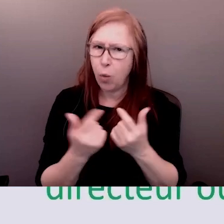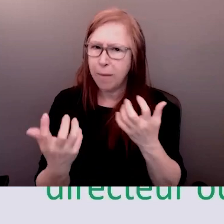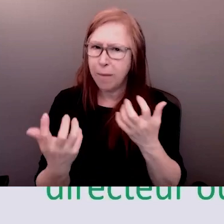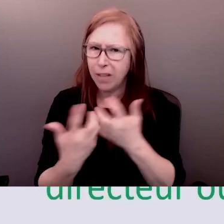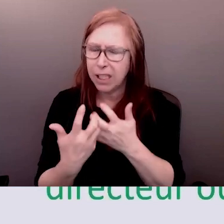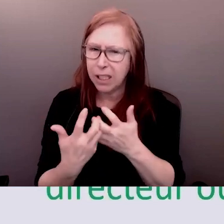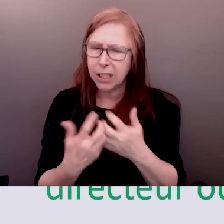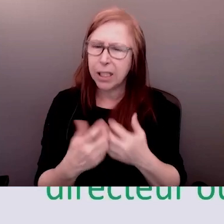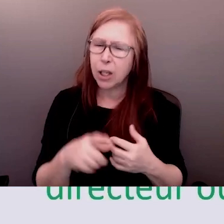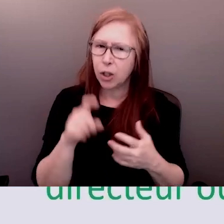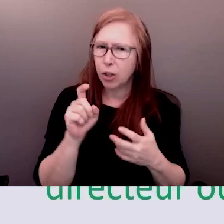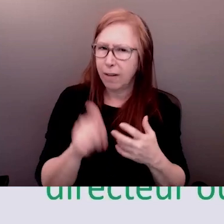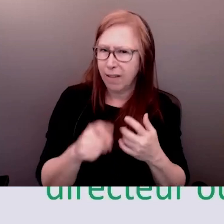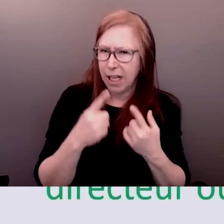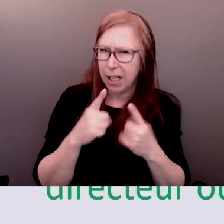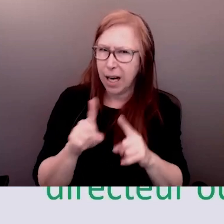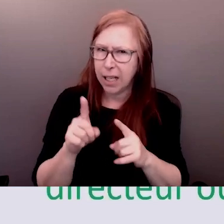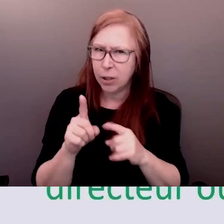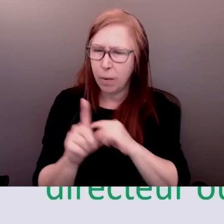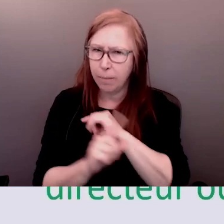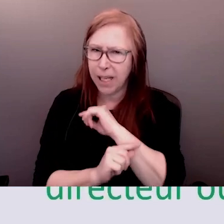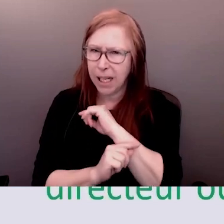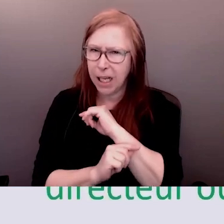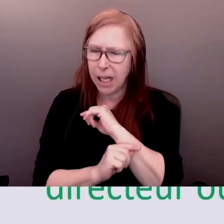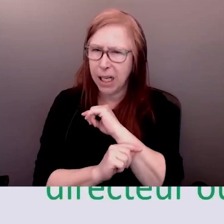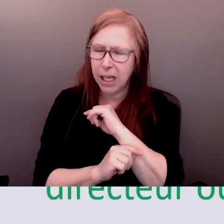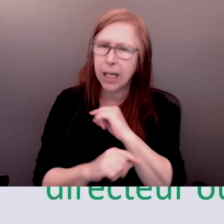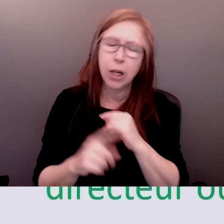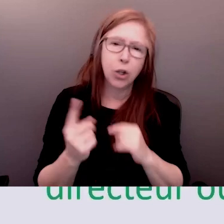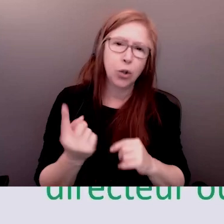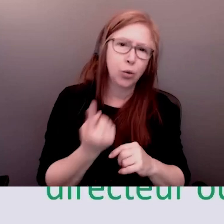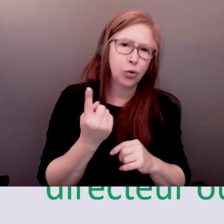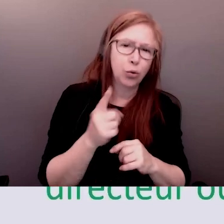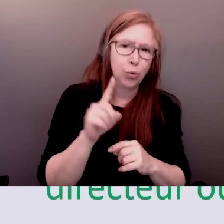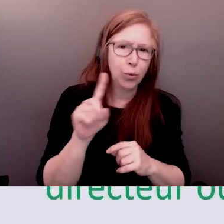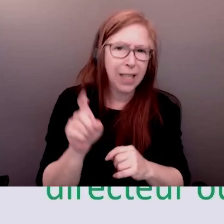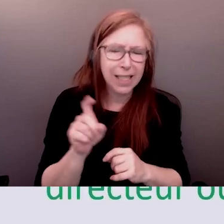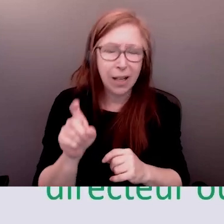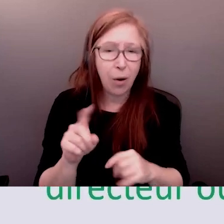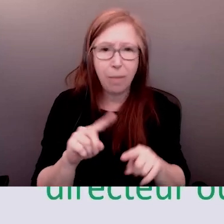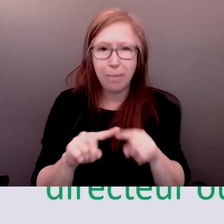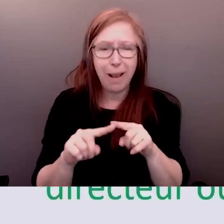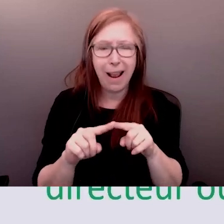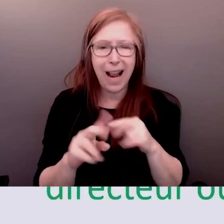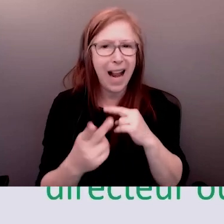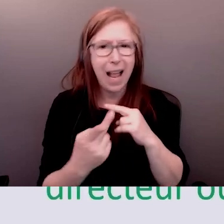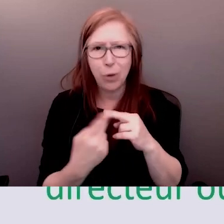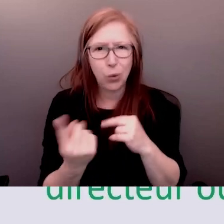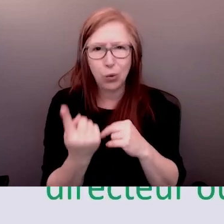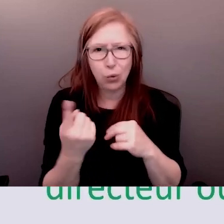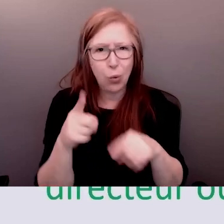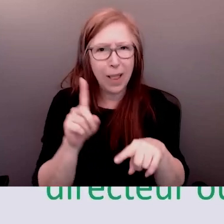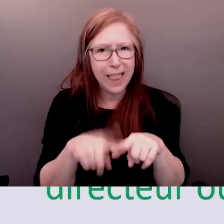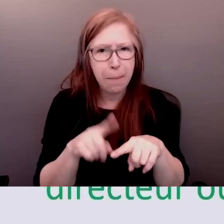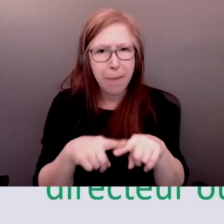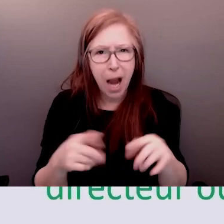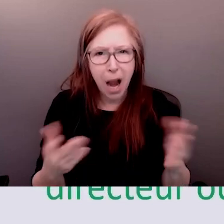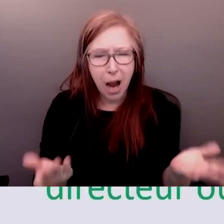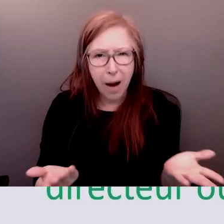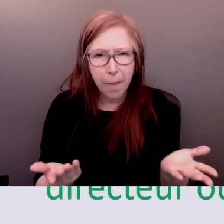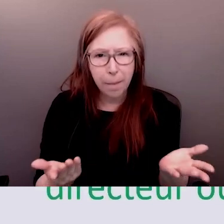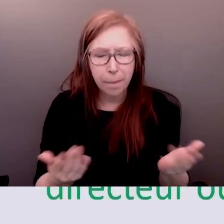compte le DI mais ils veulent savoir comment faire avancer cela ils savent pour ces ateliers est-ce qu'il s'agit d